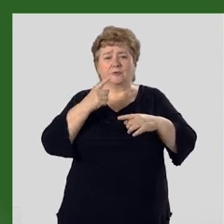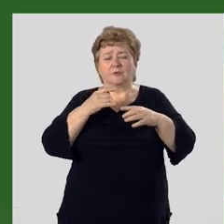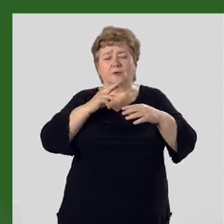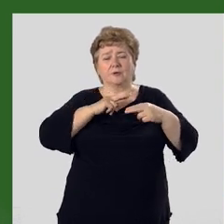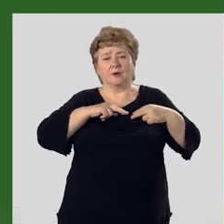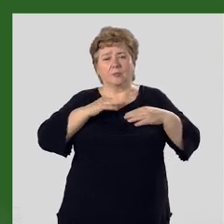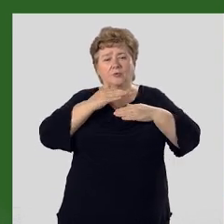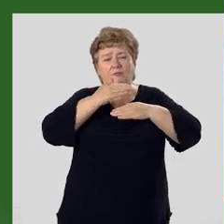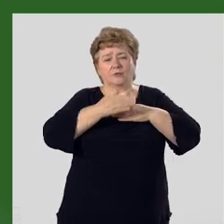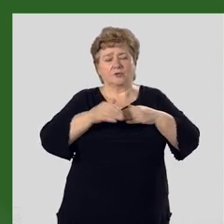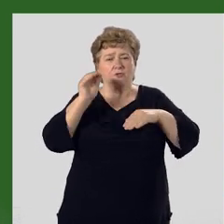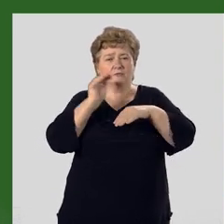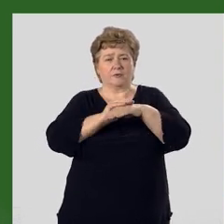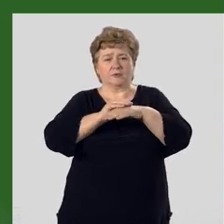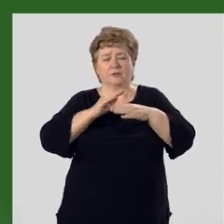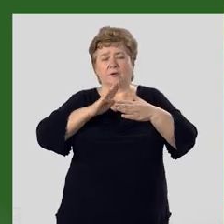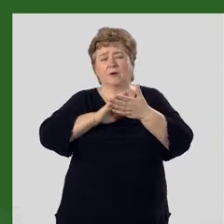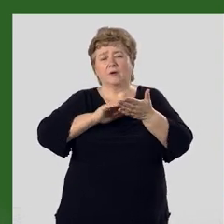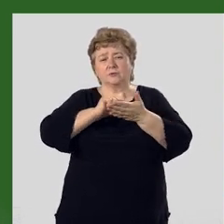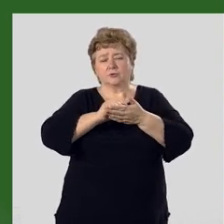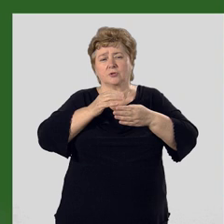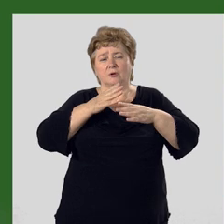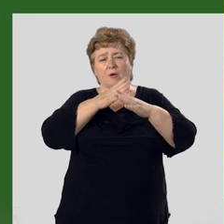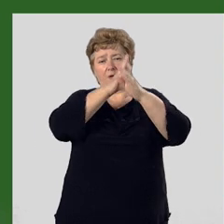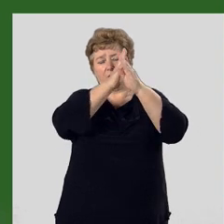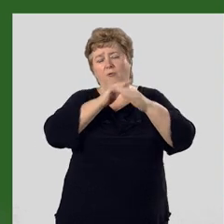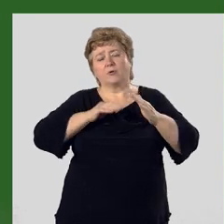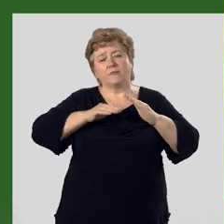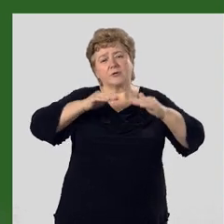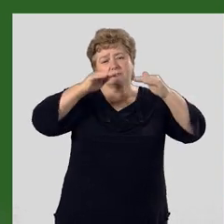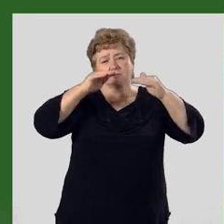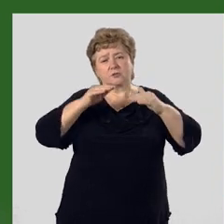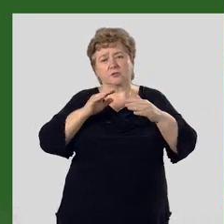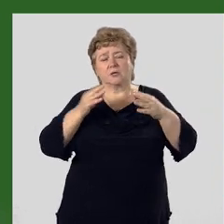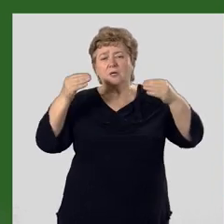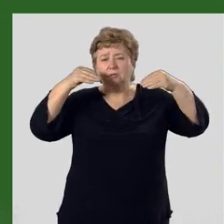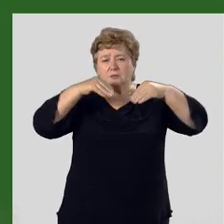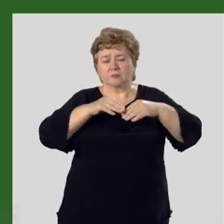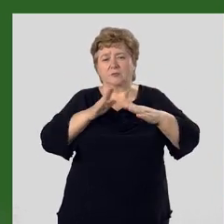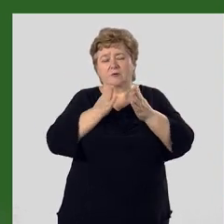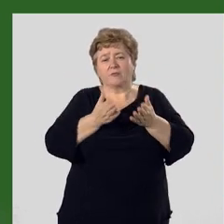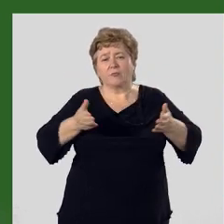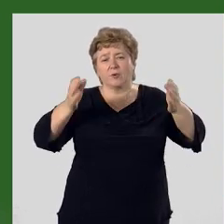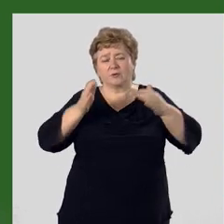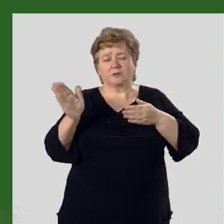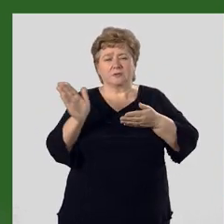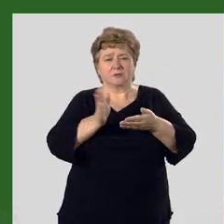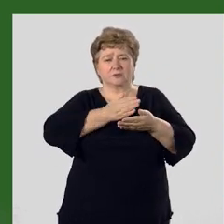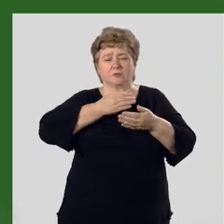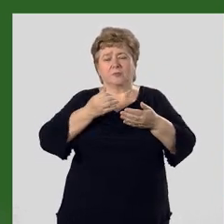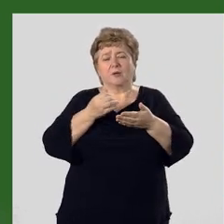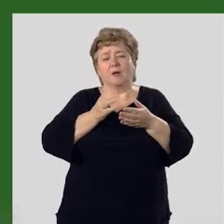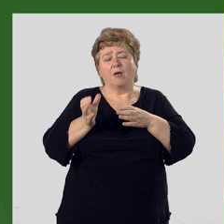работы внешних факторов – разрушения гор и возвышенностей, заполнения впадин снесенными